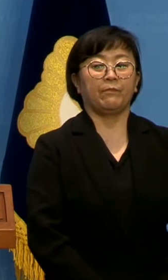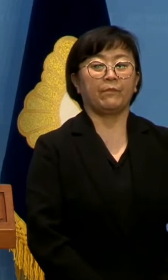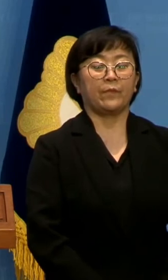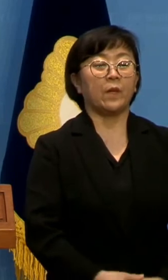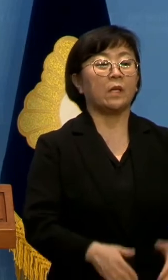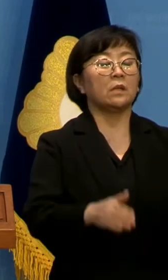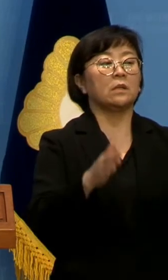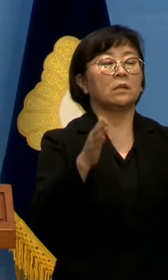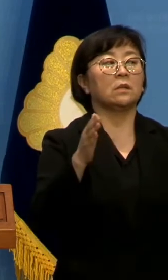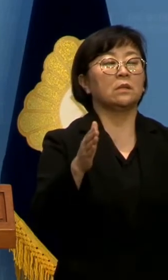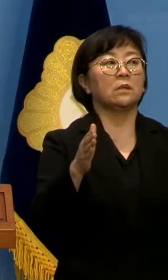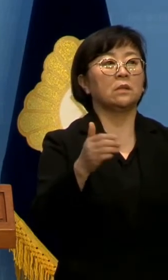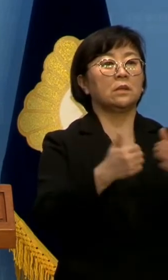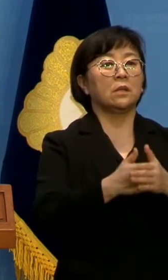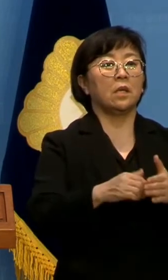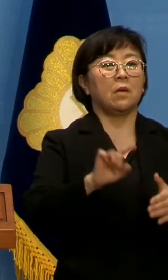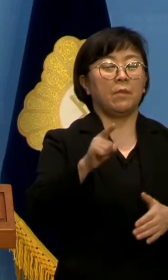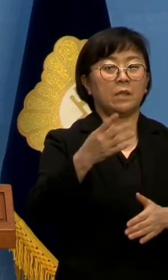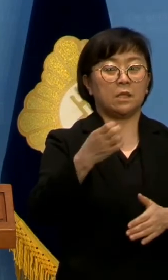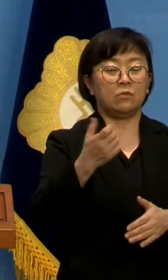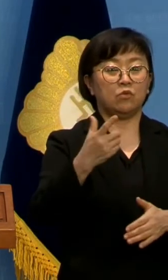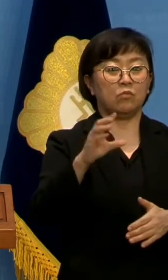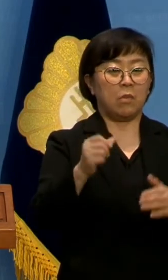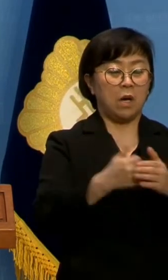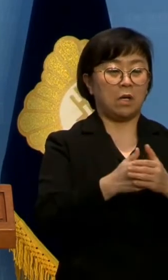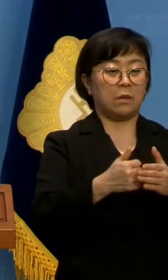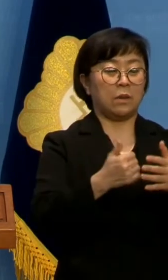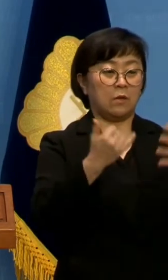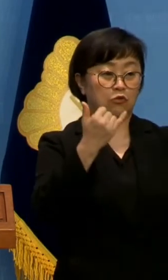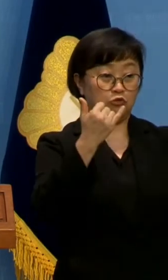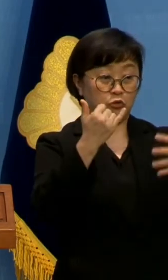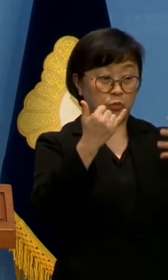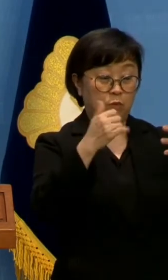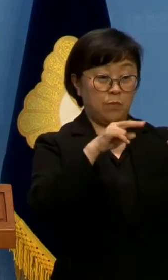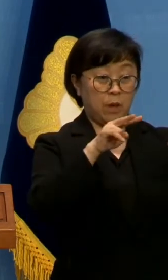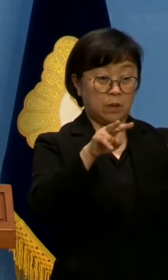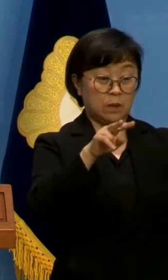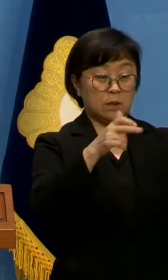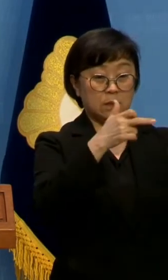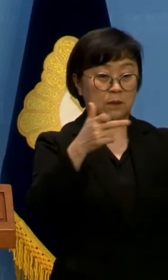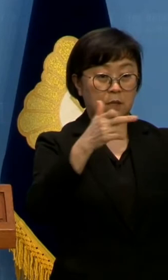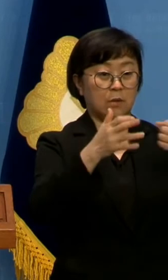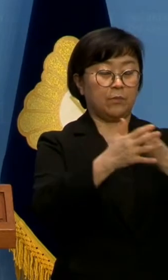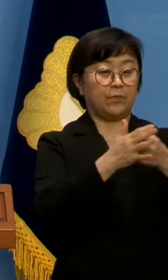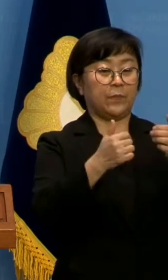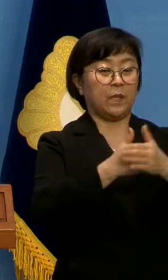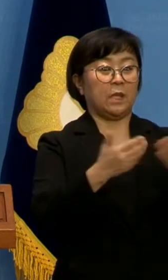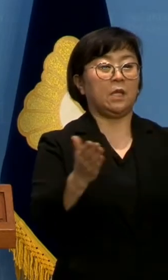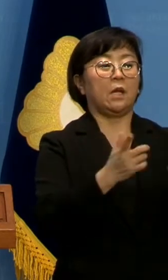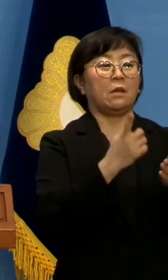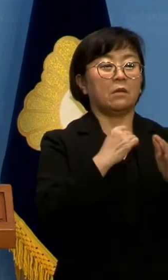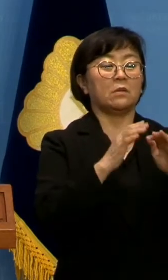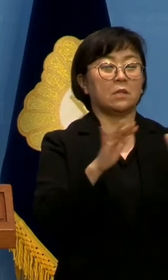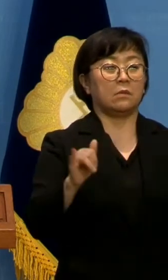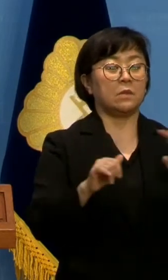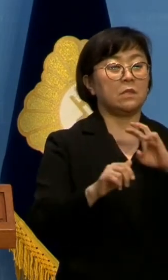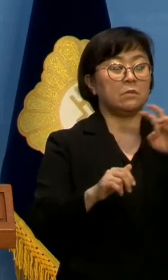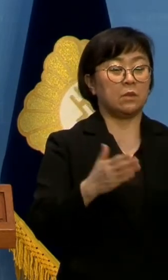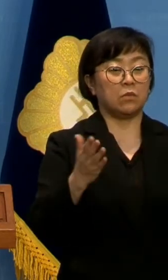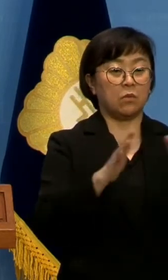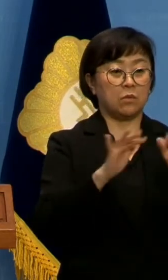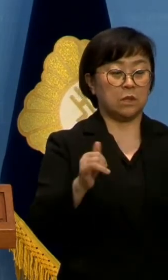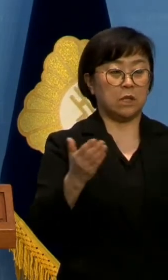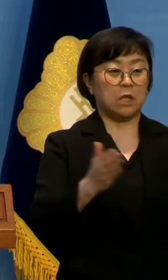그러는 사이 146만 구독자를 보유한 대형 유튜브 채널의 스태프로 일하던 20대 노동자는